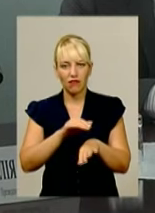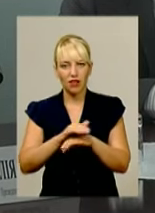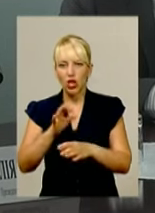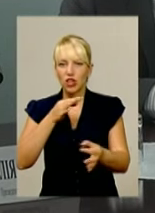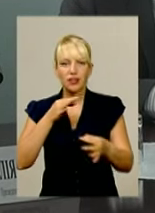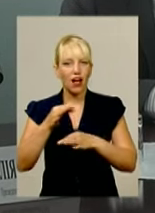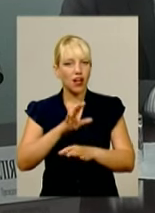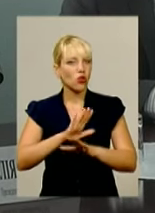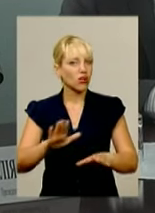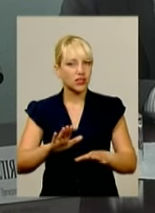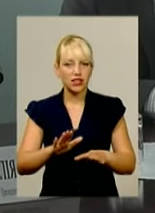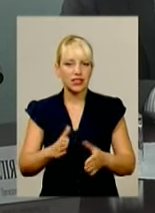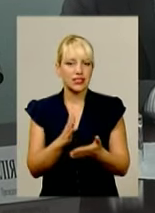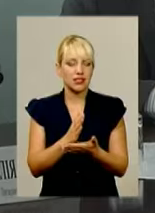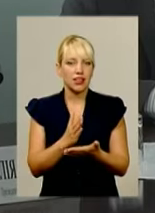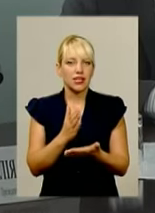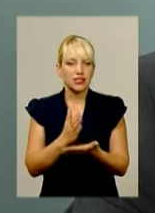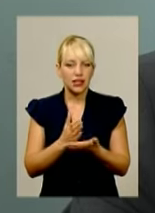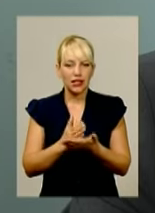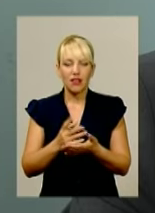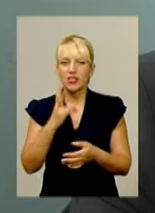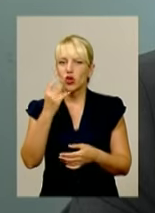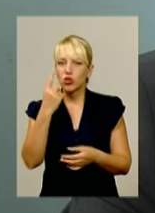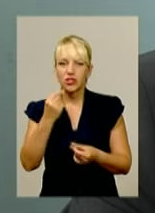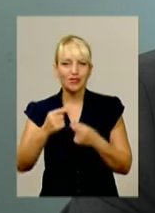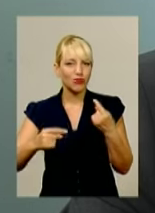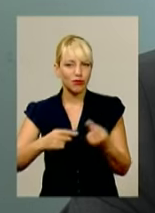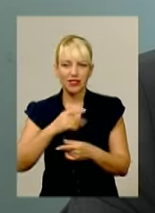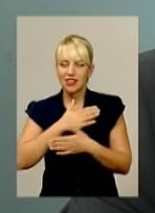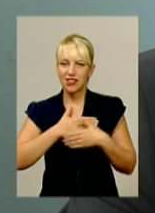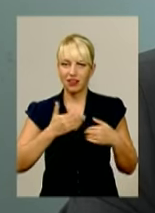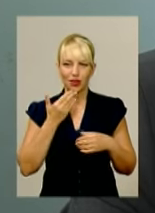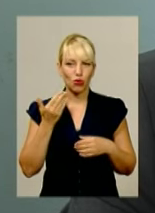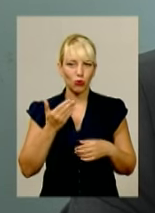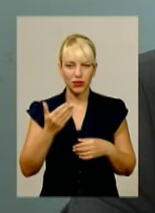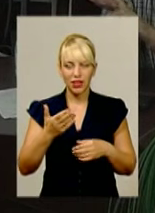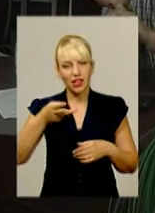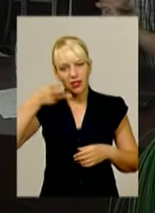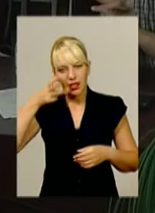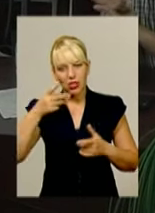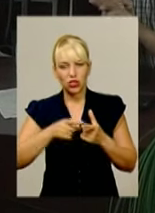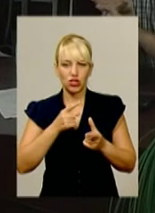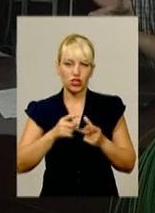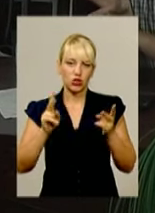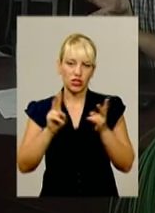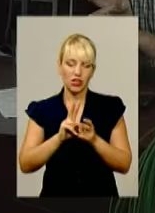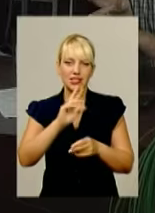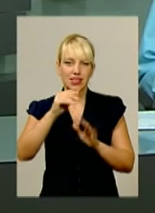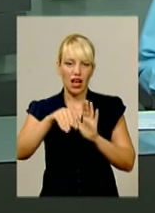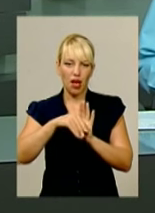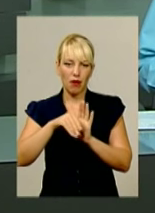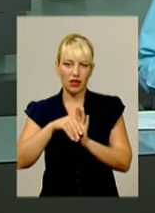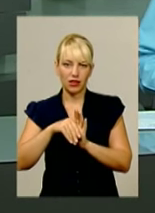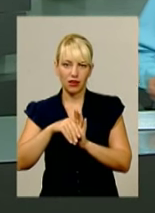склався, та й жодний підприємець, присутній тут, не захотів прокоментувати нам на камеру, чи стикався з хабарниками.